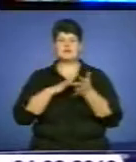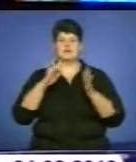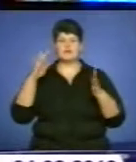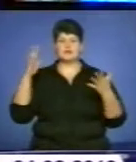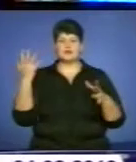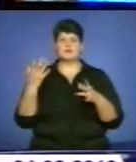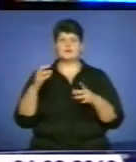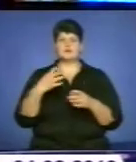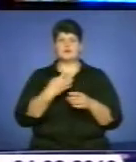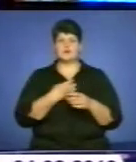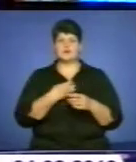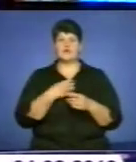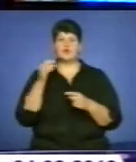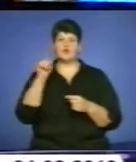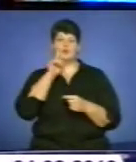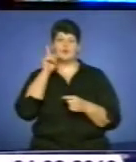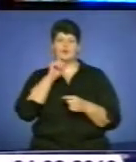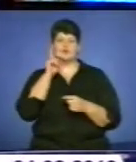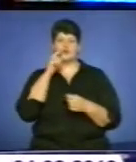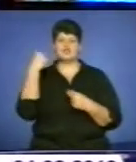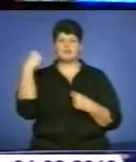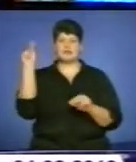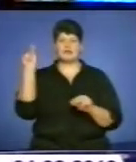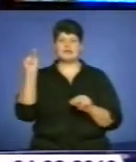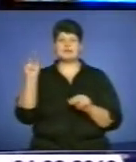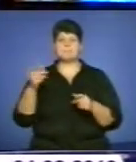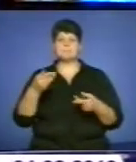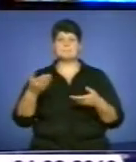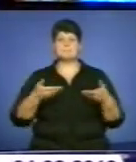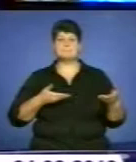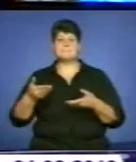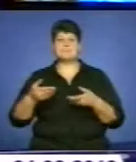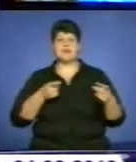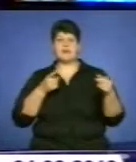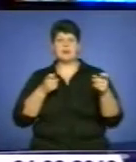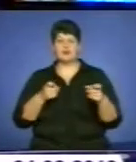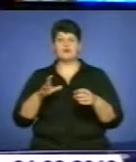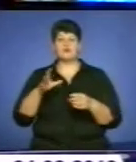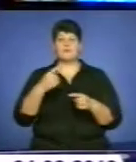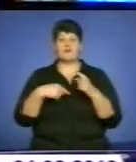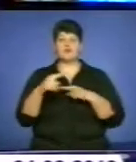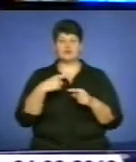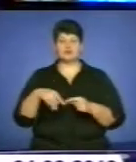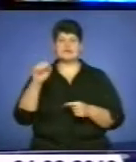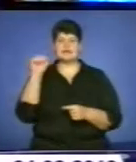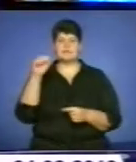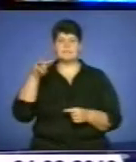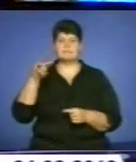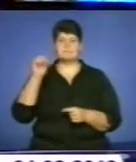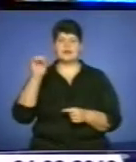нагородами із юніорського чемпіонату світу з біатлону, який тривав в Австрії, повернулася додому Анастасія Меркушина.